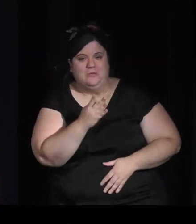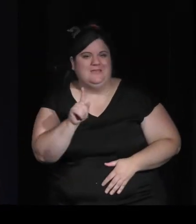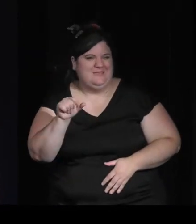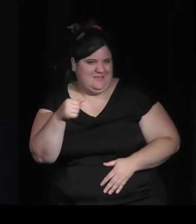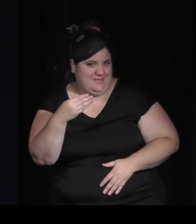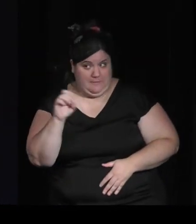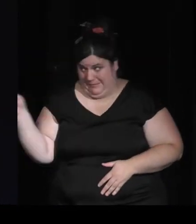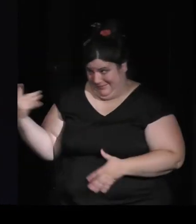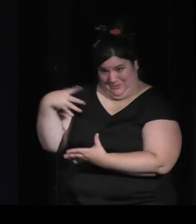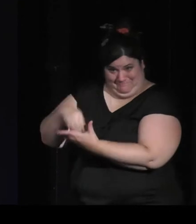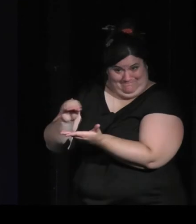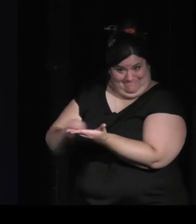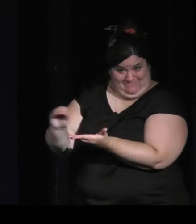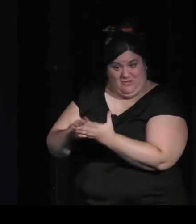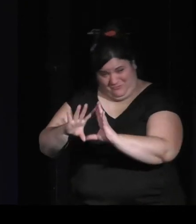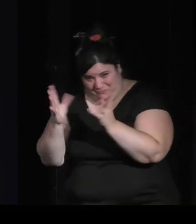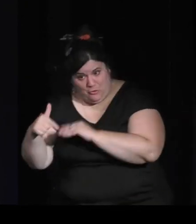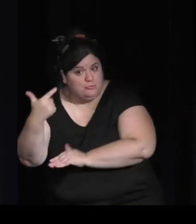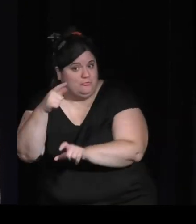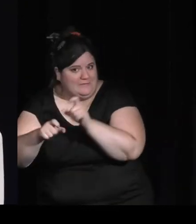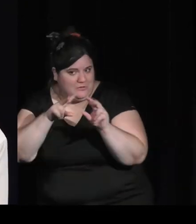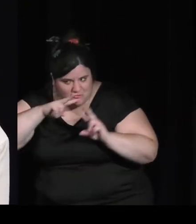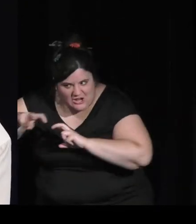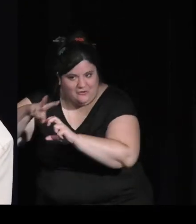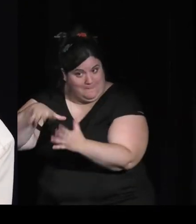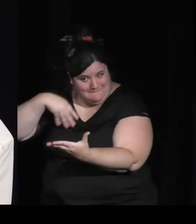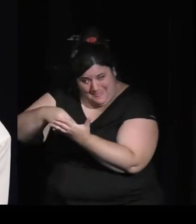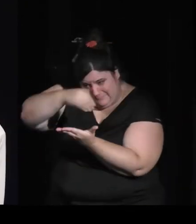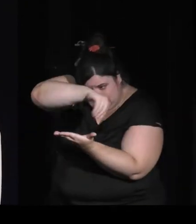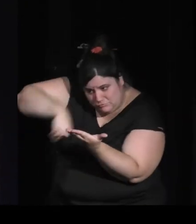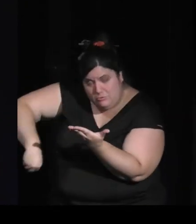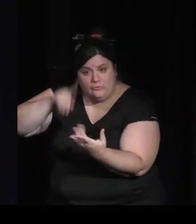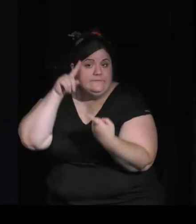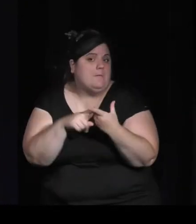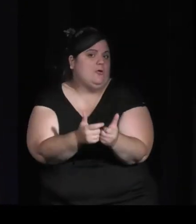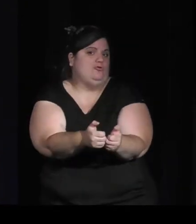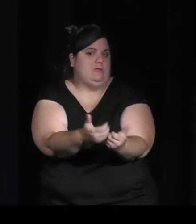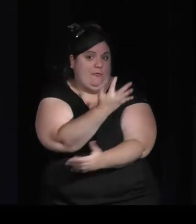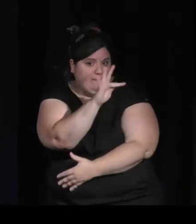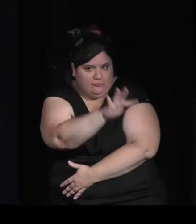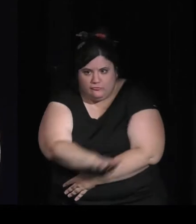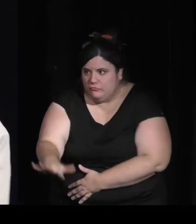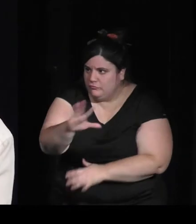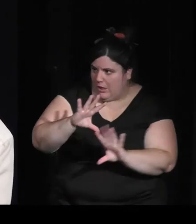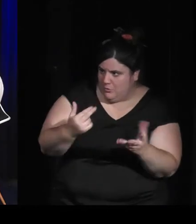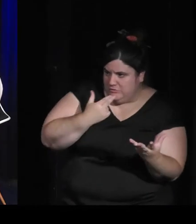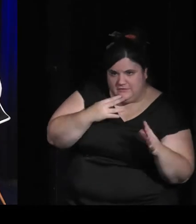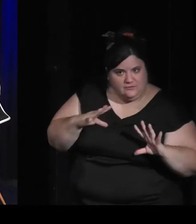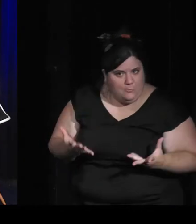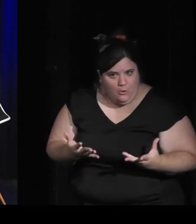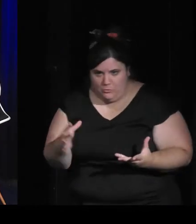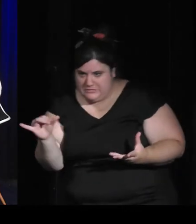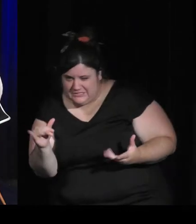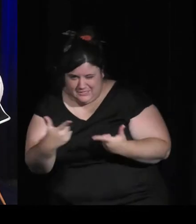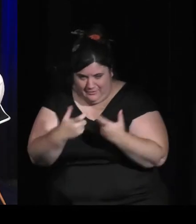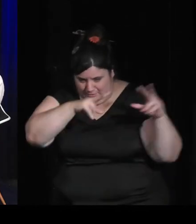crois, qui ont travaillé dessus, sur les pratiques du jeu vidéo en France. On va y revenir aussi, parce que finalement,